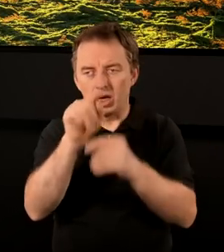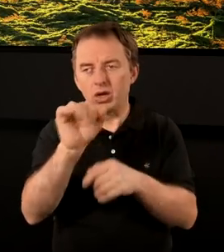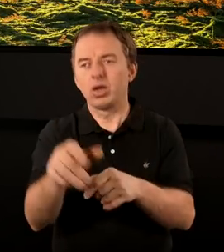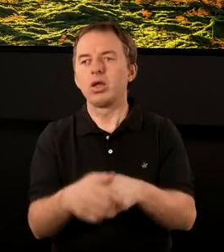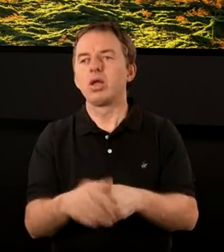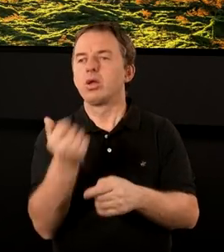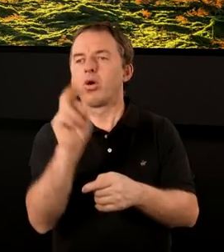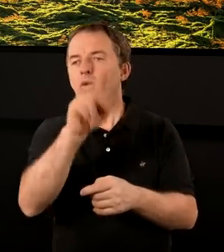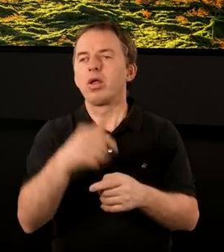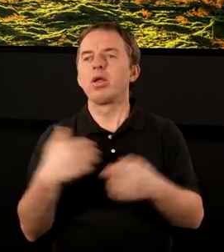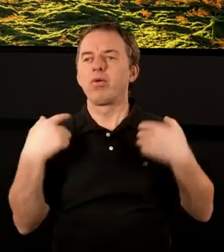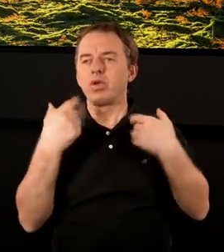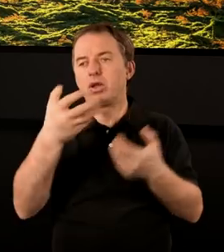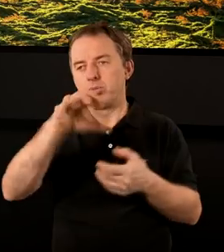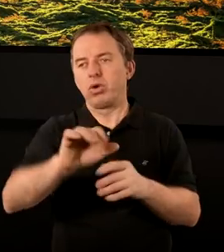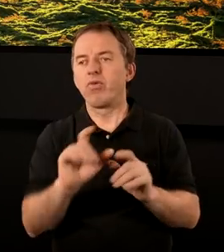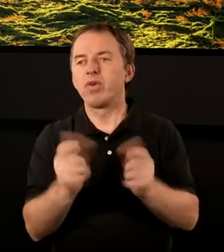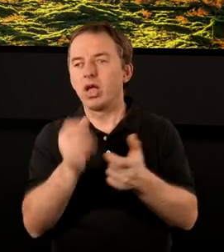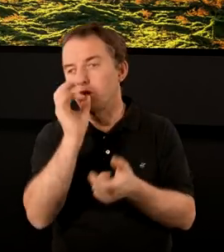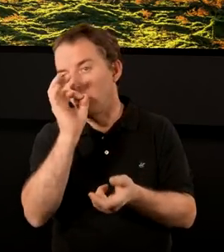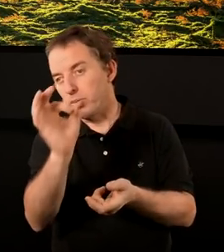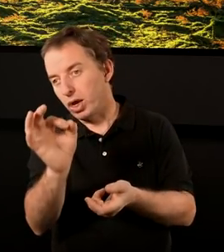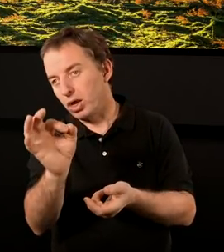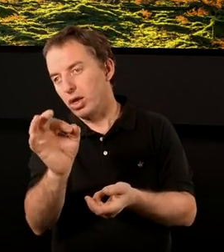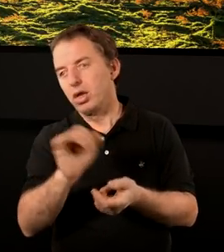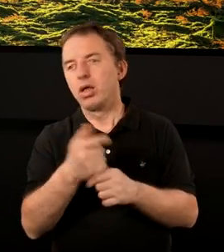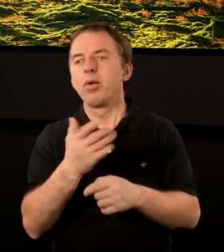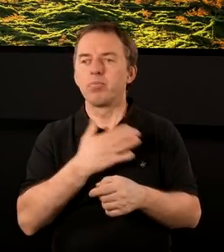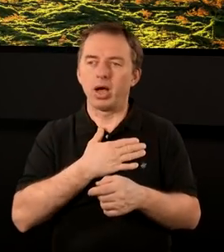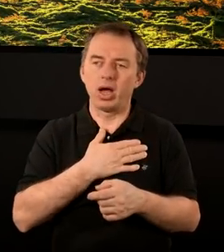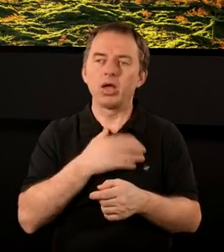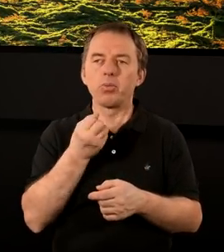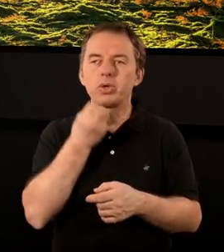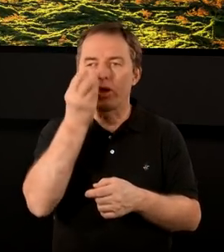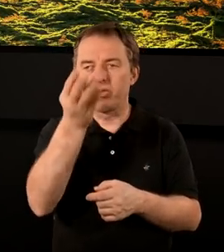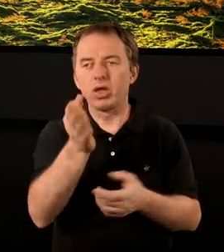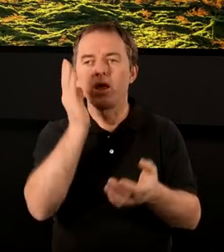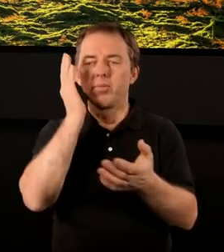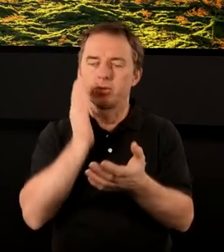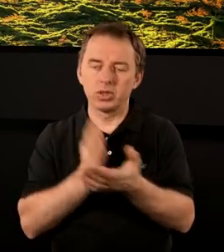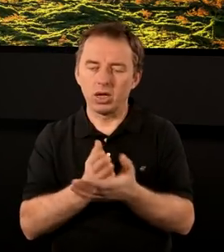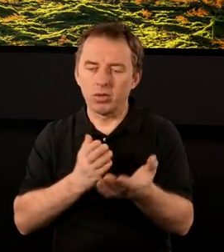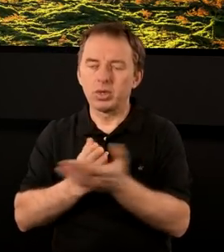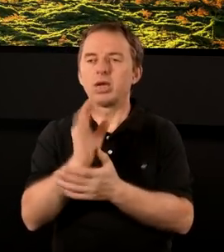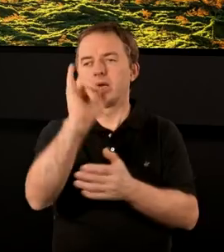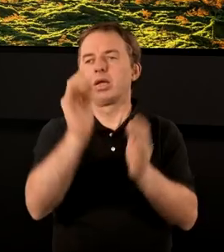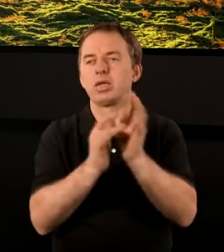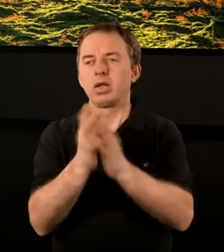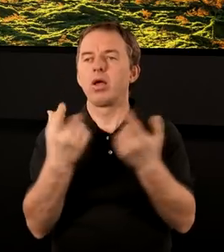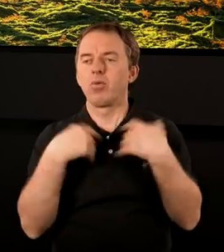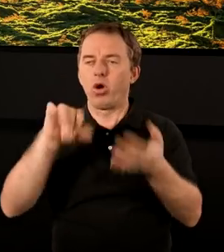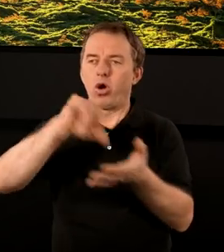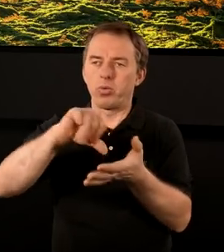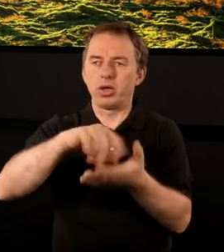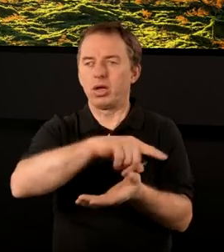tego, że jeżeli cokolwiek ma się w tym zborze wydarzyć dobrego, jeżeli te zbory mają przetrwać, to tylko przez Jego obecność